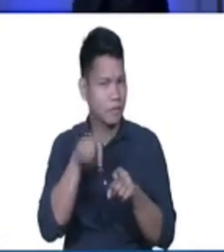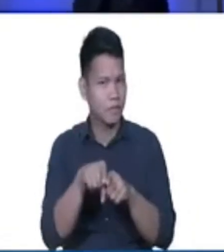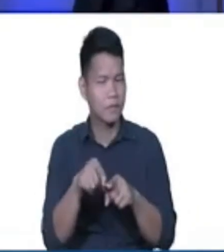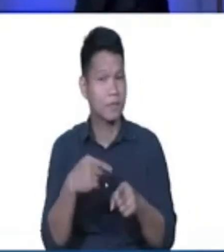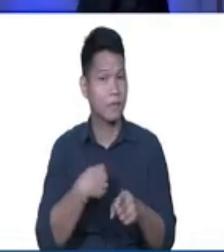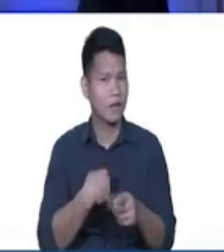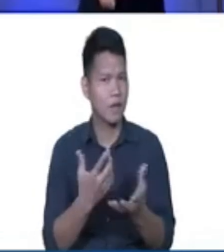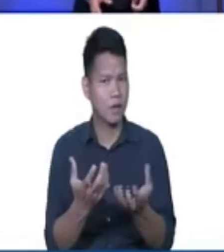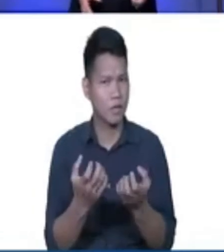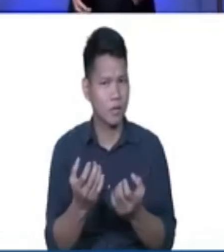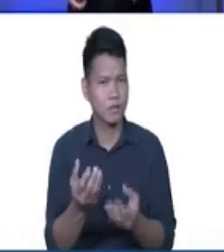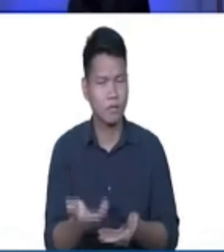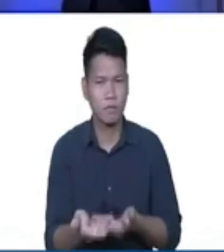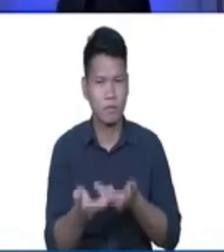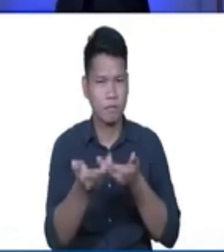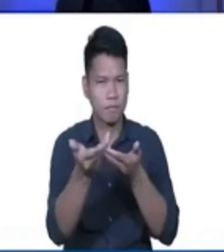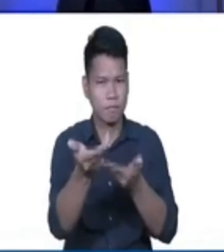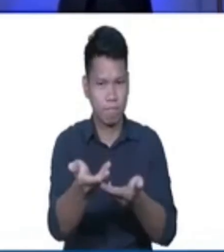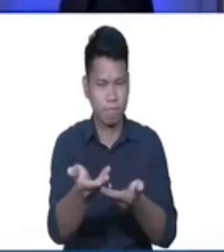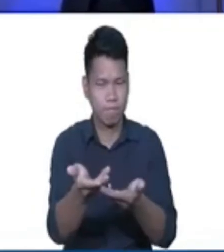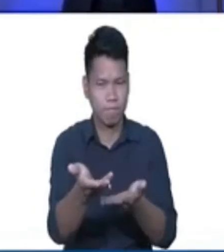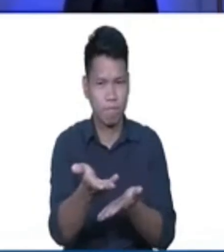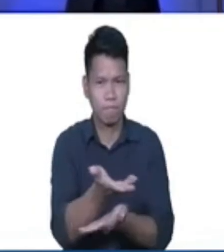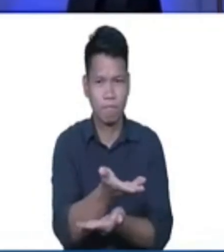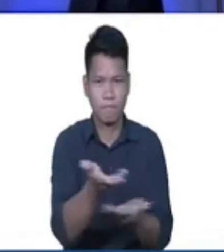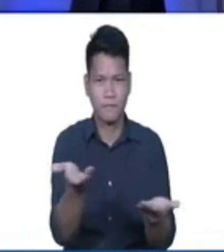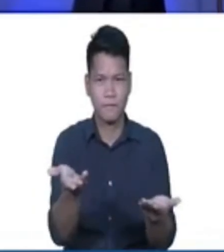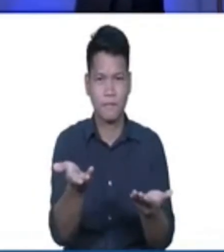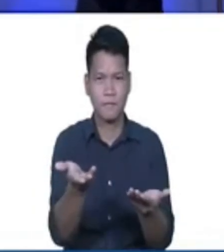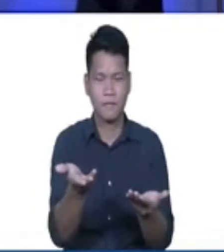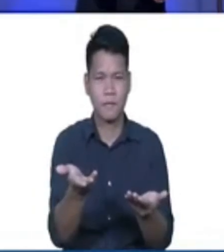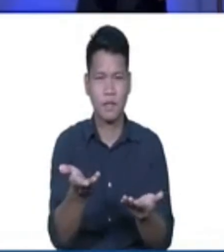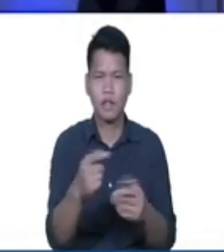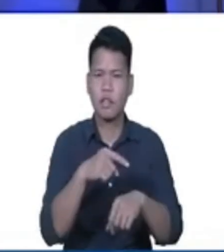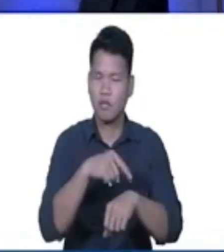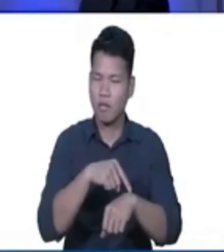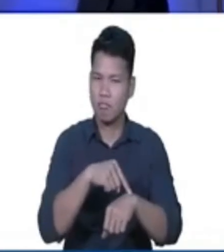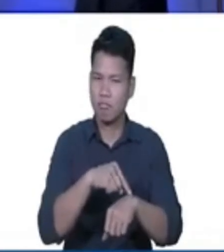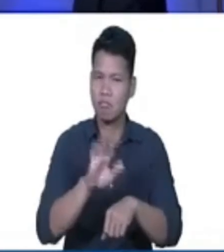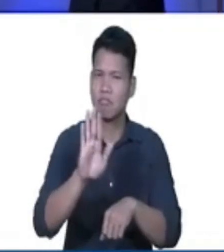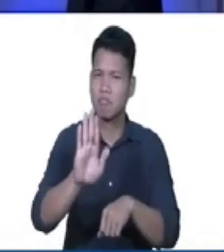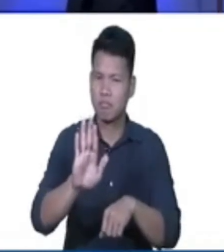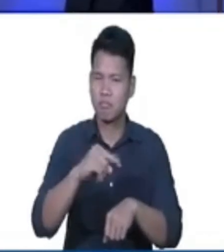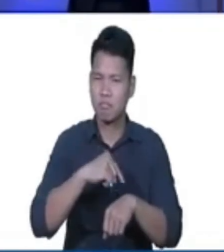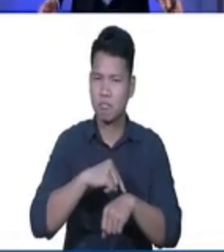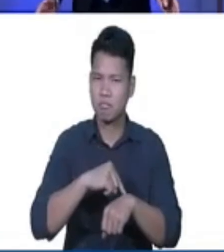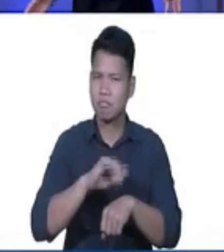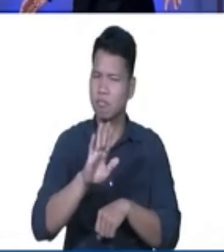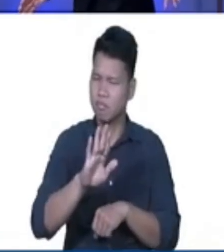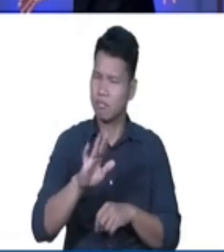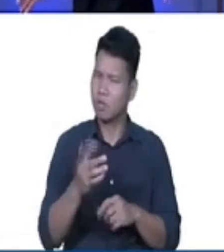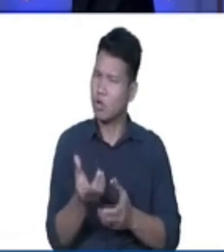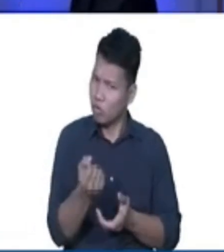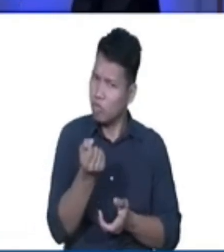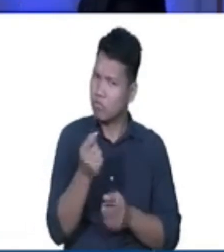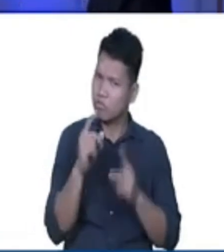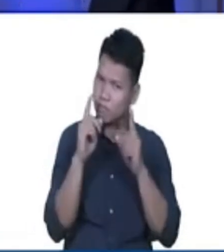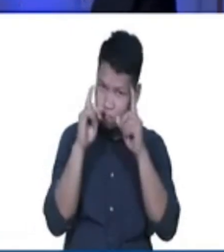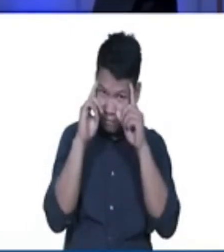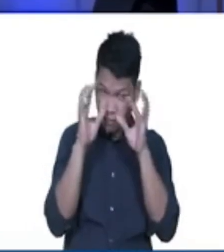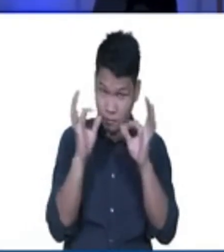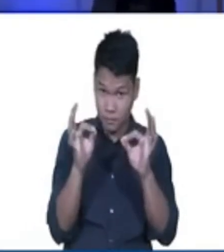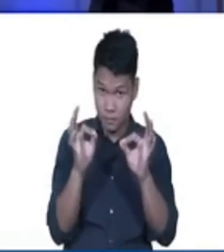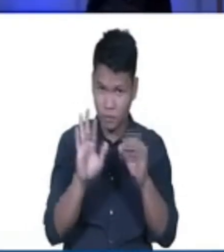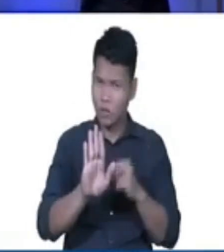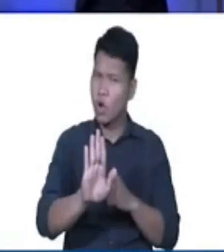leave you this challenge ibibigay ko po sa inyo ang panahon nagagawa ng decision habang tayo